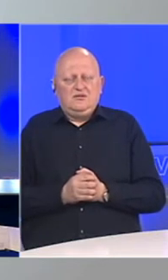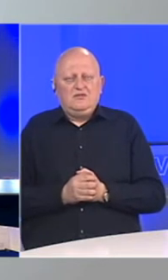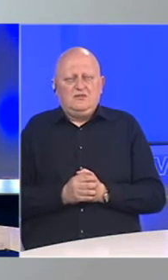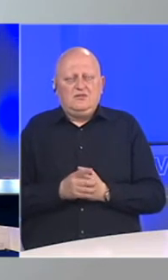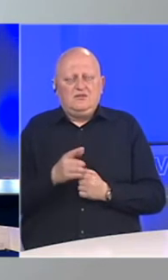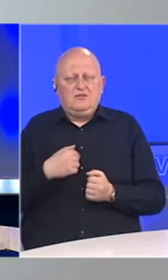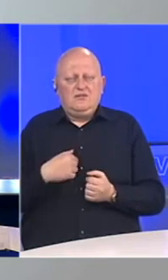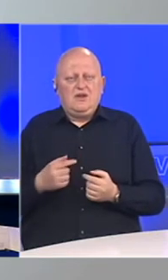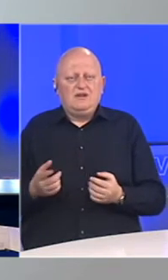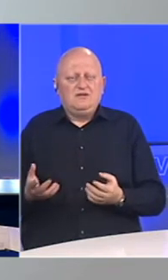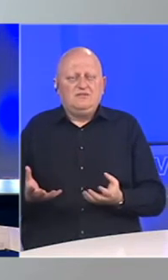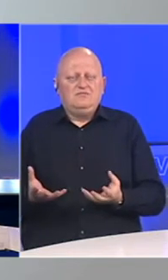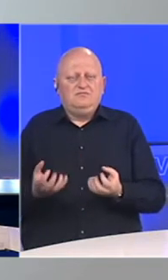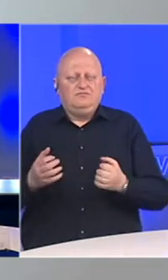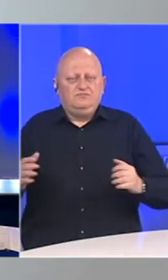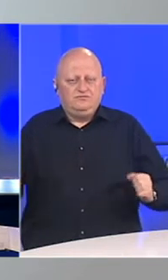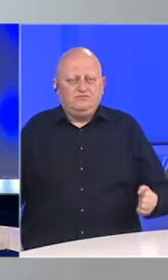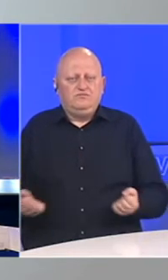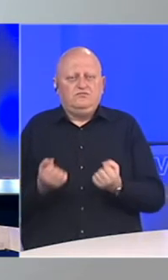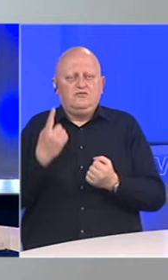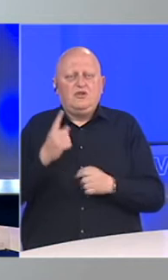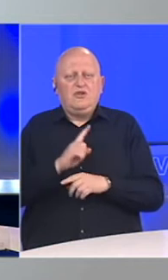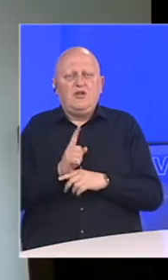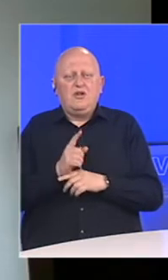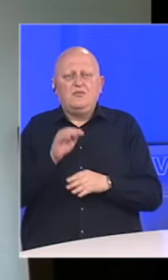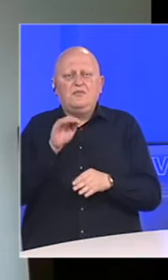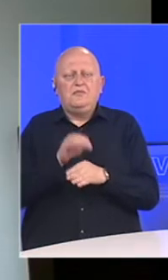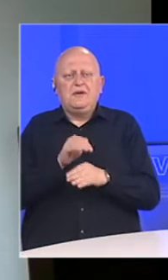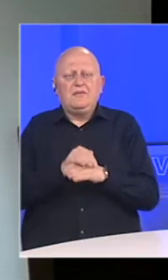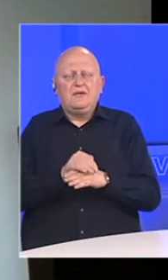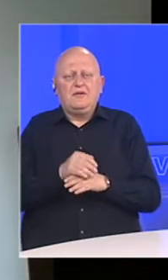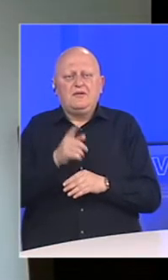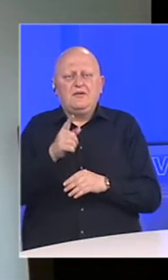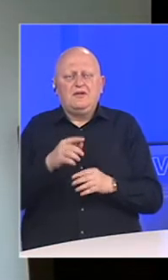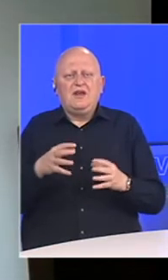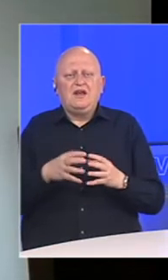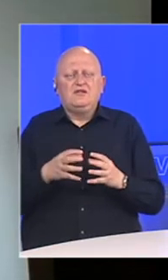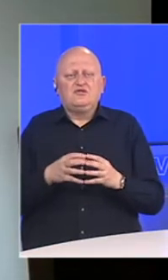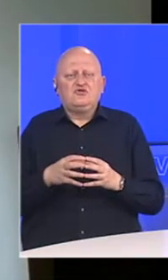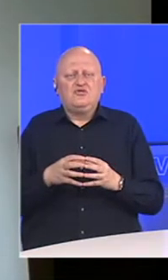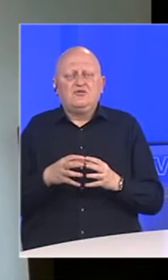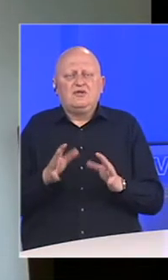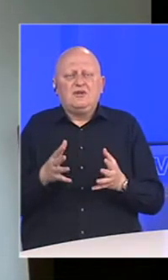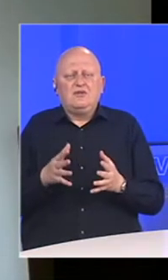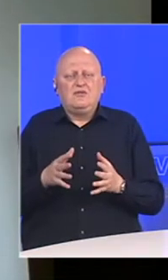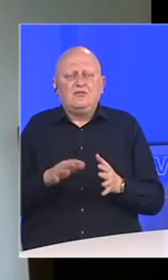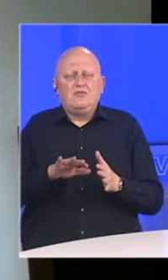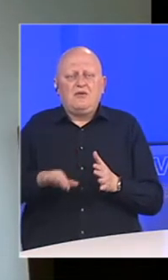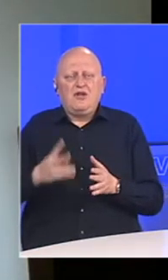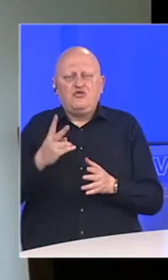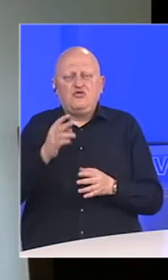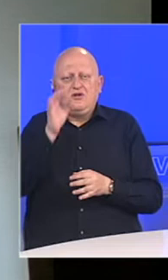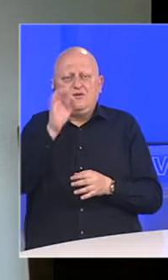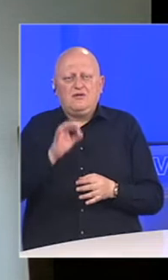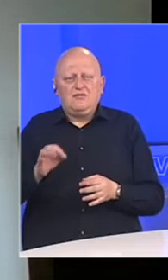Potaknula se to da sam u jednom momentu primijetila da je ta skupina nekako pala u drugi plan,